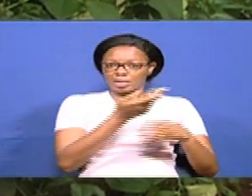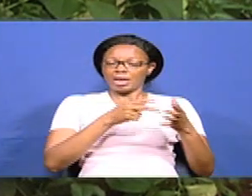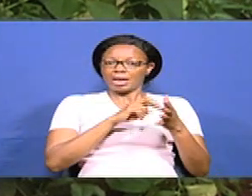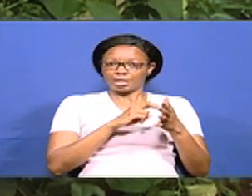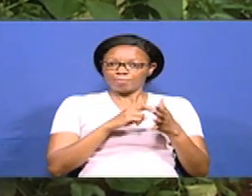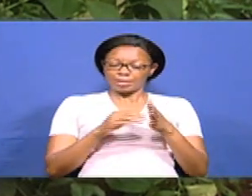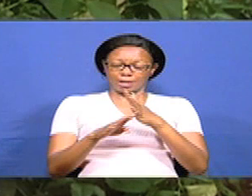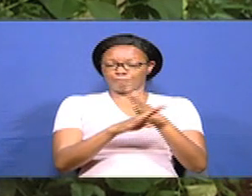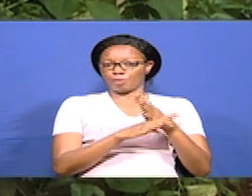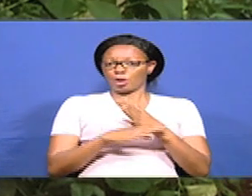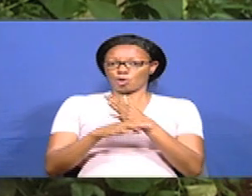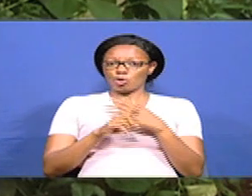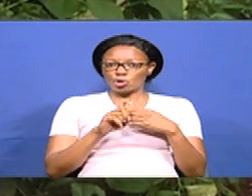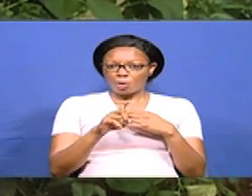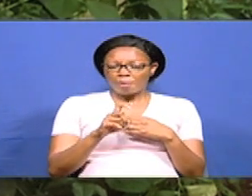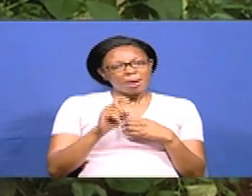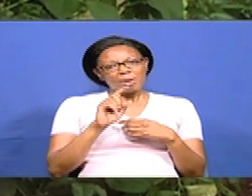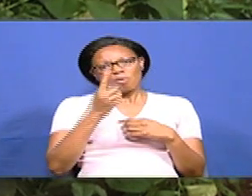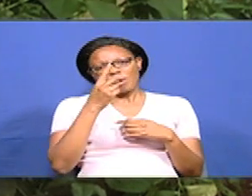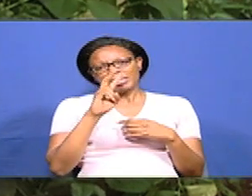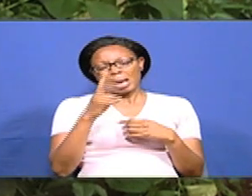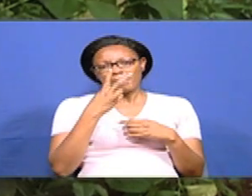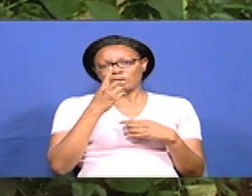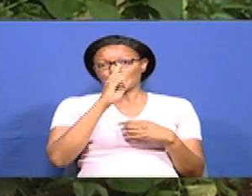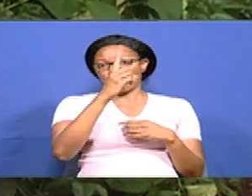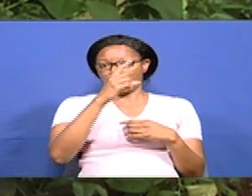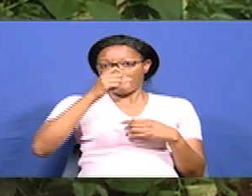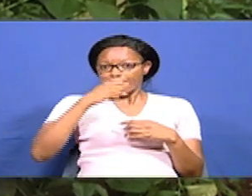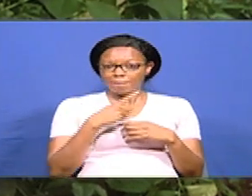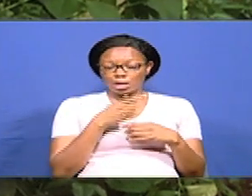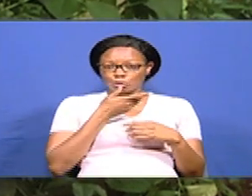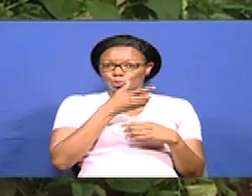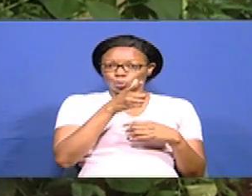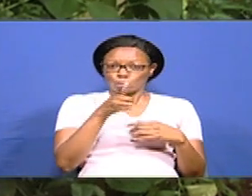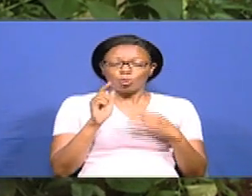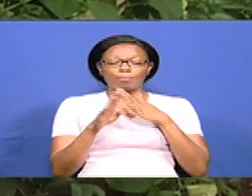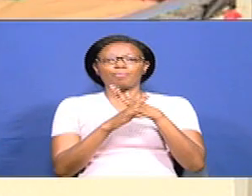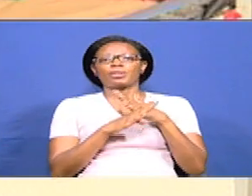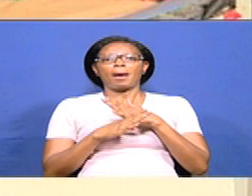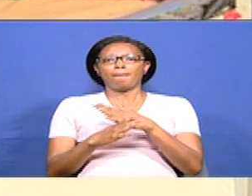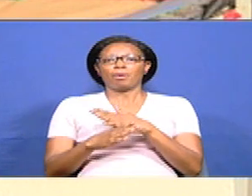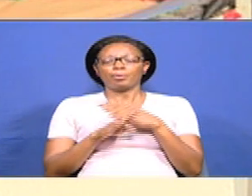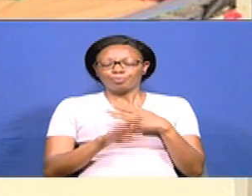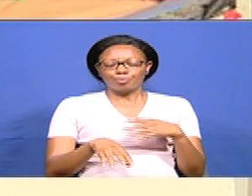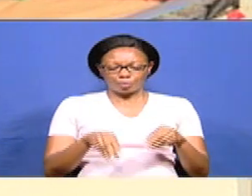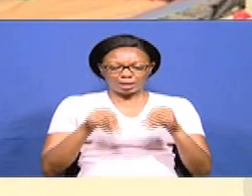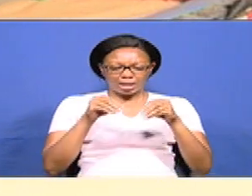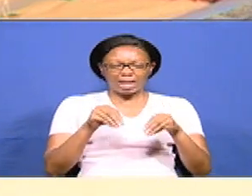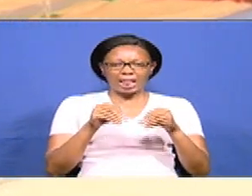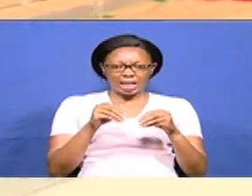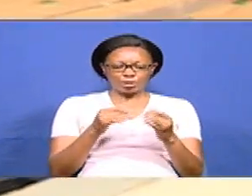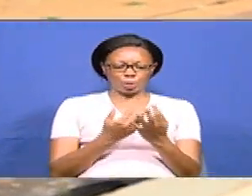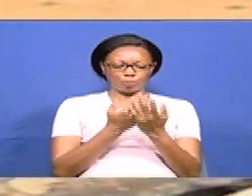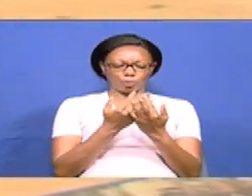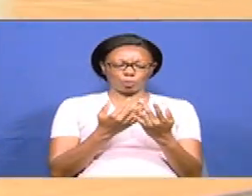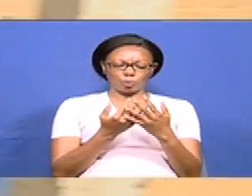unaspray tu yoyo pesticide kama once or twice kwa mezi lako kusawa hivyo. Kwenye mchanga,